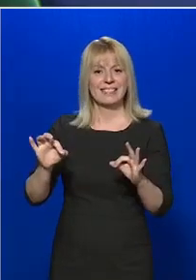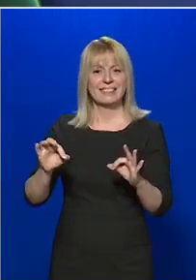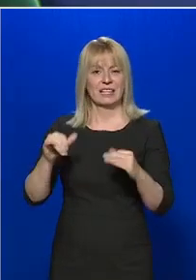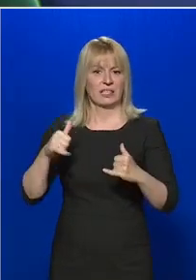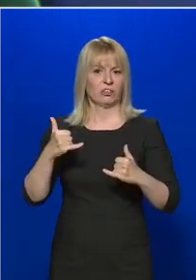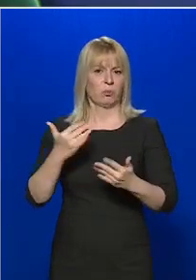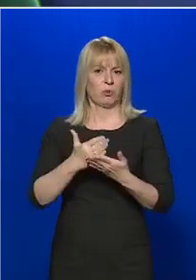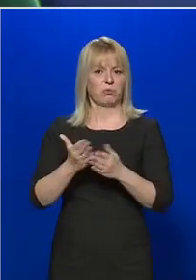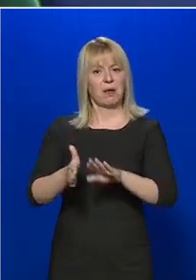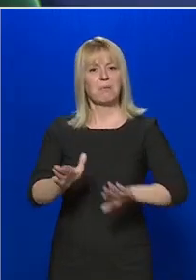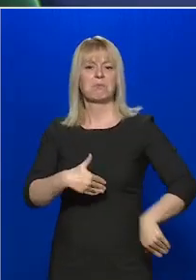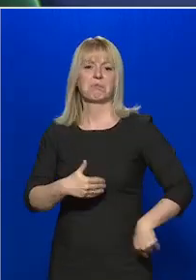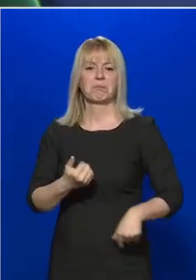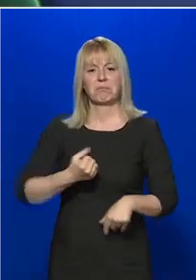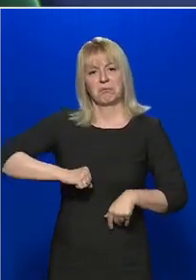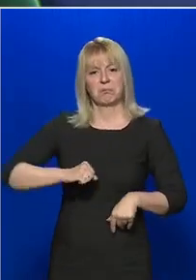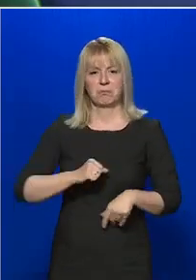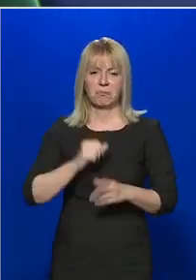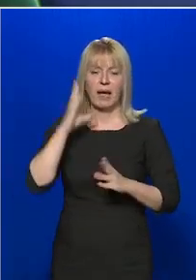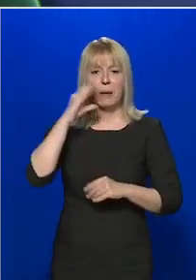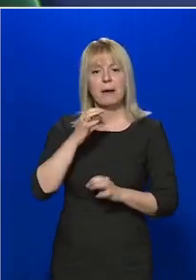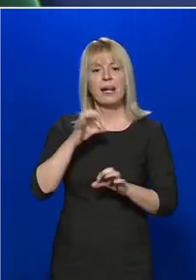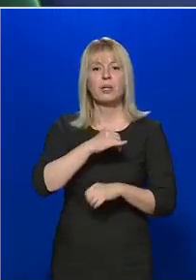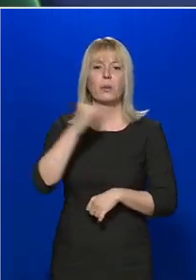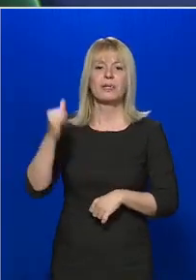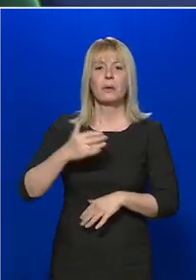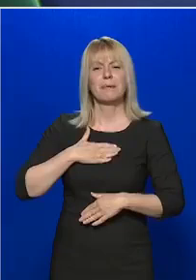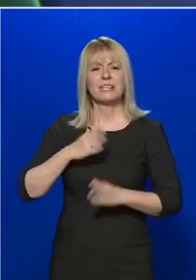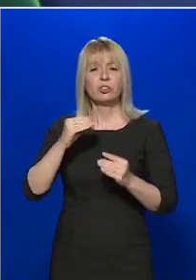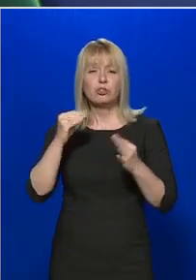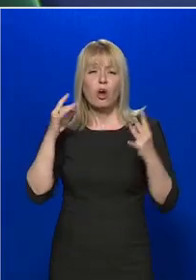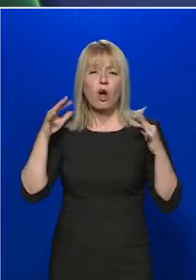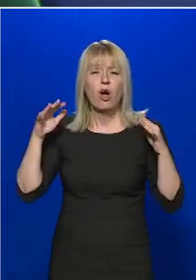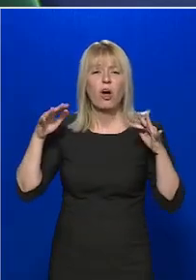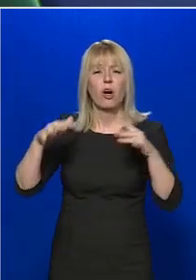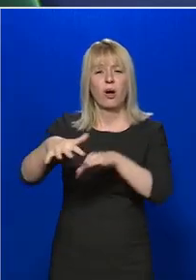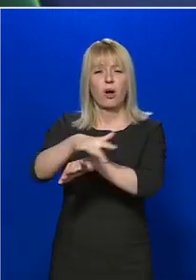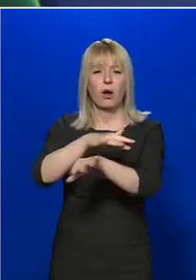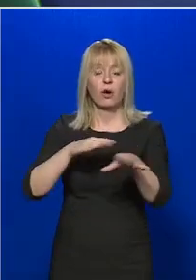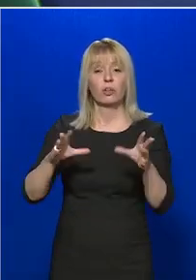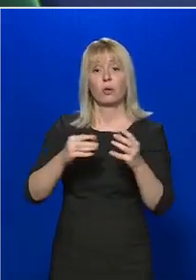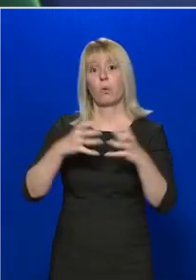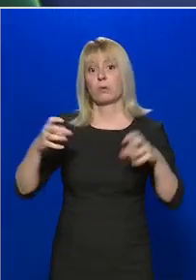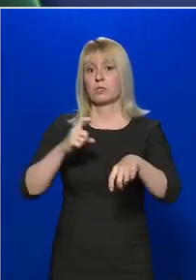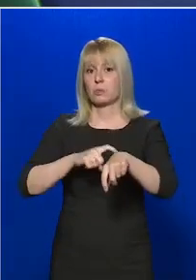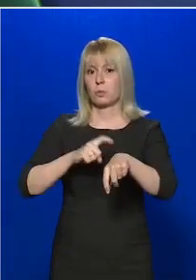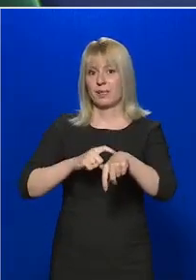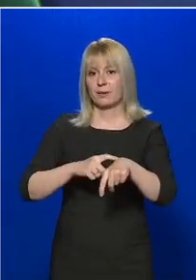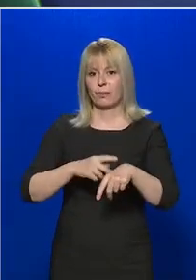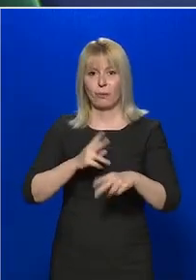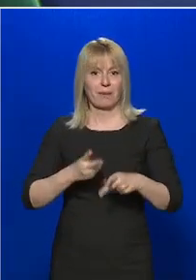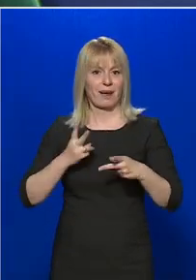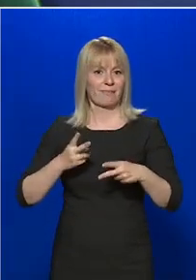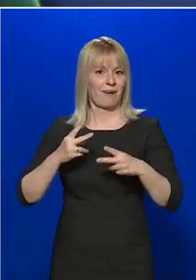felülírhatja az, hogy az emberek a jó időben mégiscsak sokan és sokat vannak kint a kedvelt kiránduló helyeken.